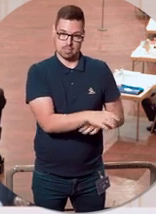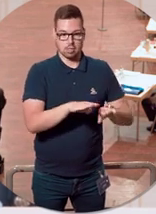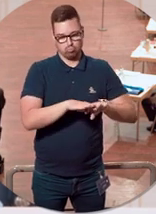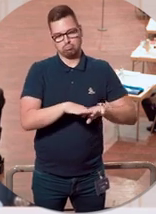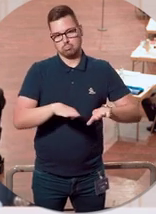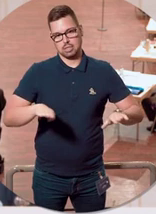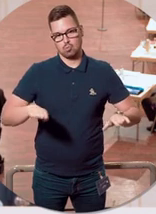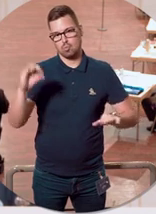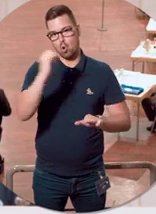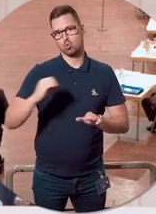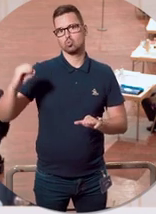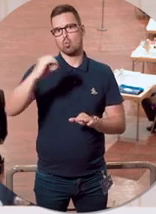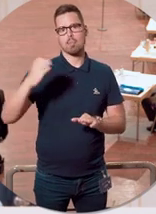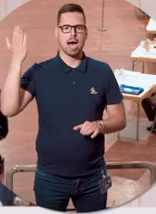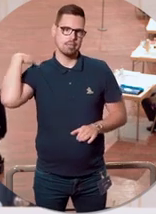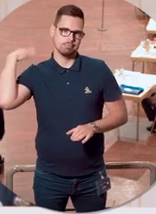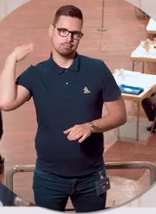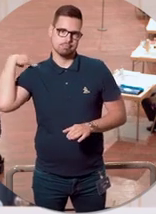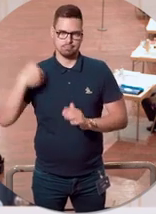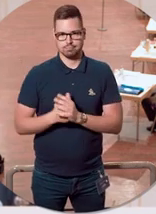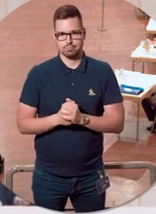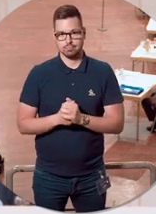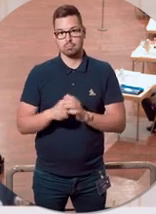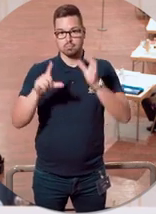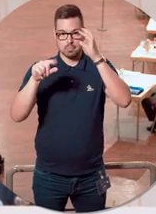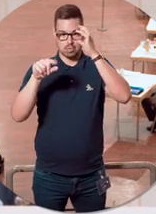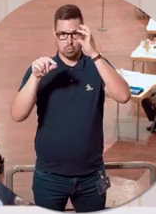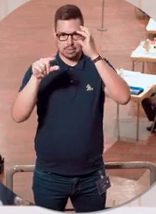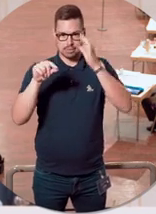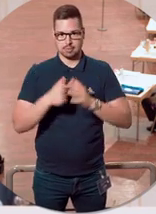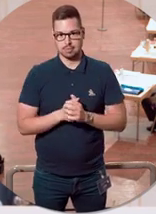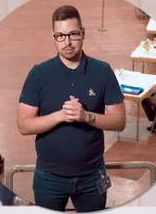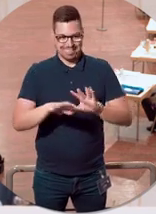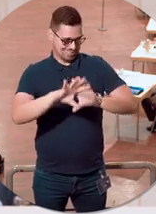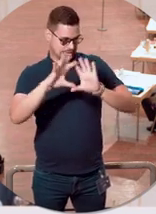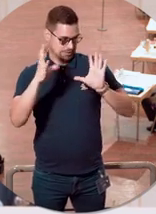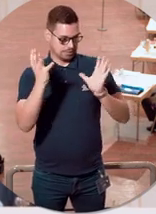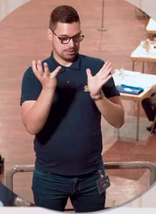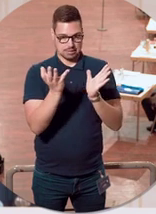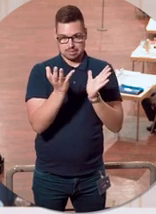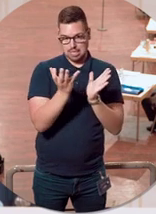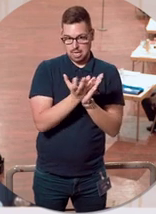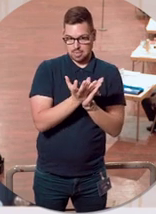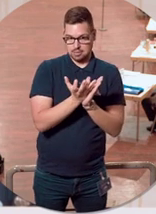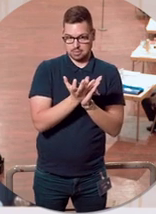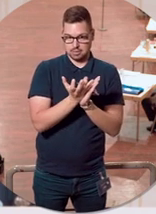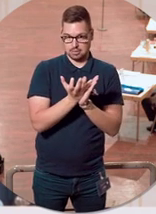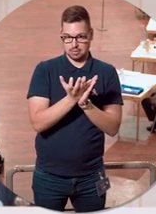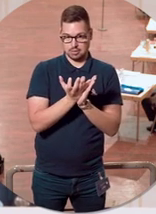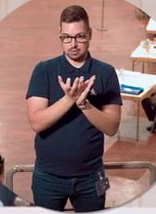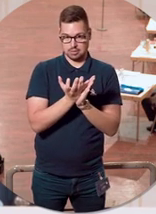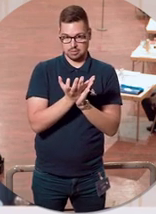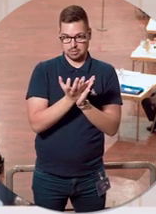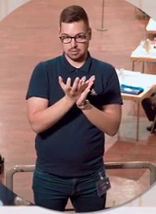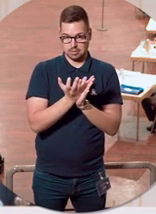Niveau vom Oktober des vergangenen Jahres. Und das heißt, dass bei allen Unwägbarkeiten hinsichtlich des